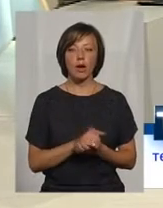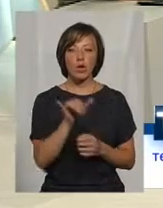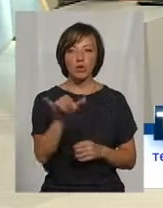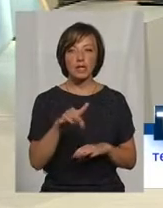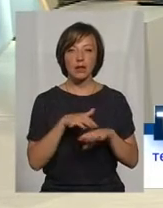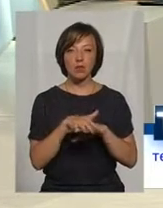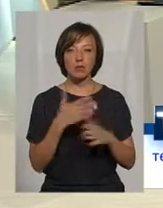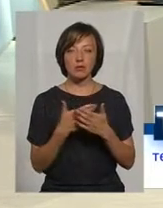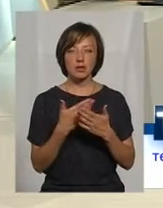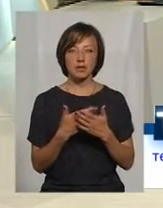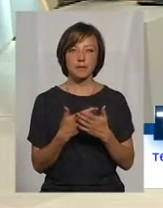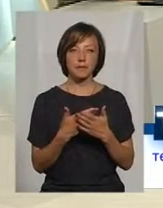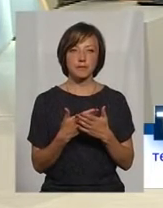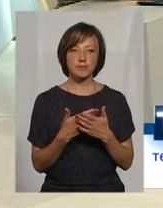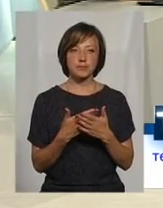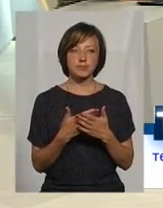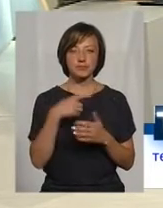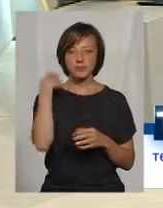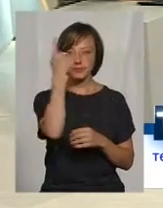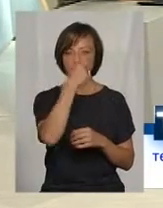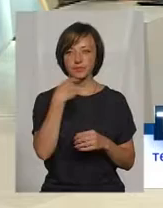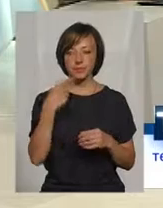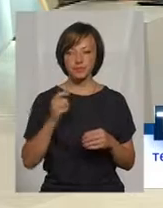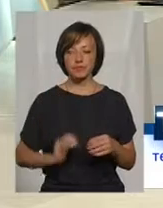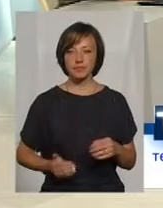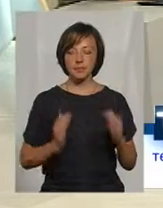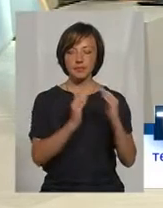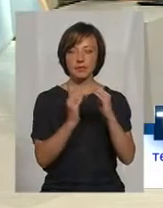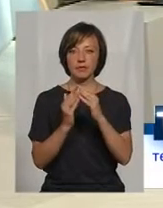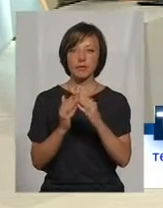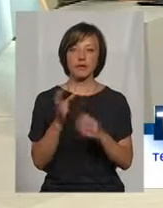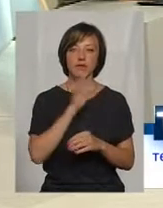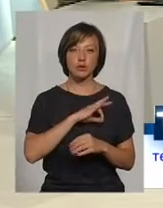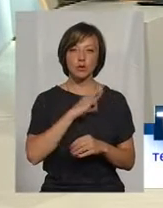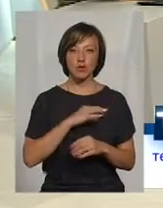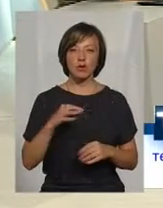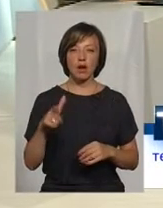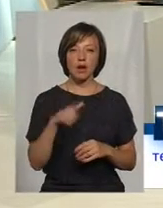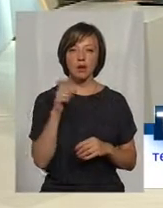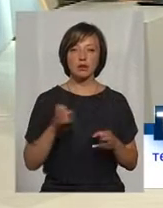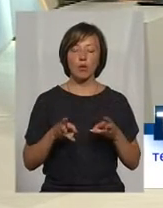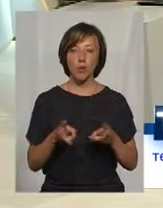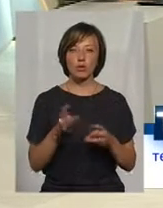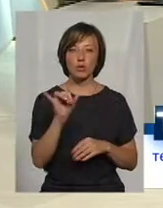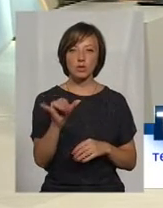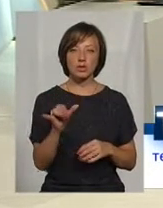них на рахунках, скажімо так, візьмемо індивідуальний сектор, приватний сектор, який використовував приводнє газного опалення, них